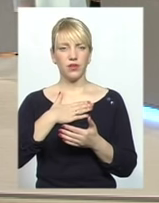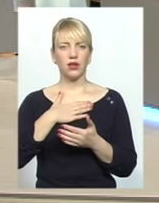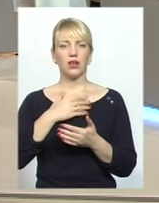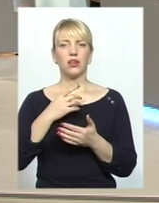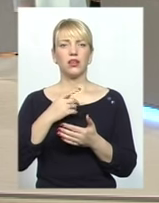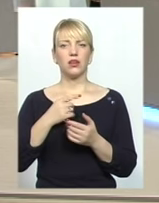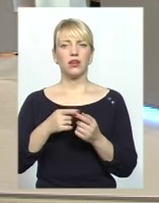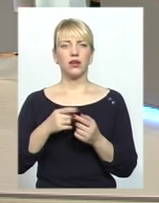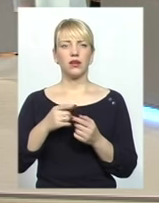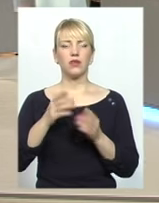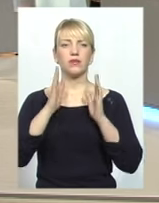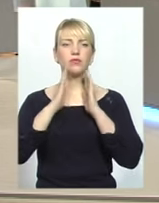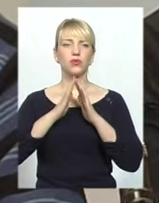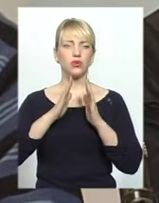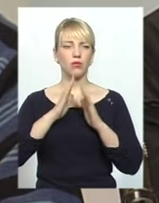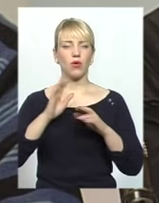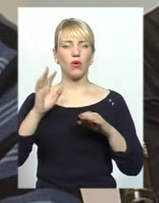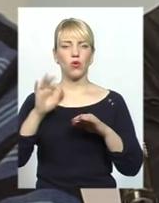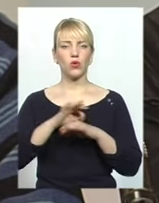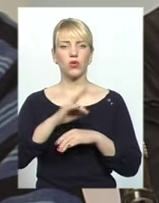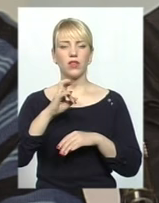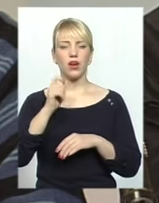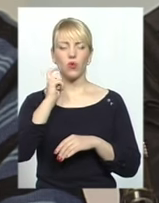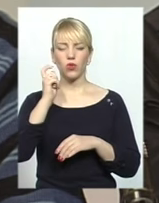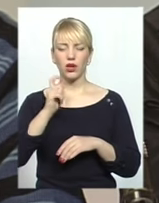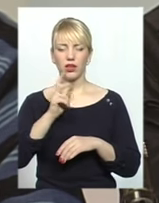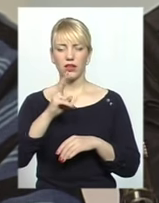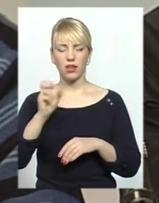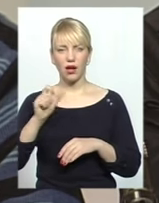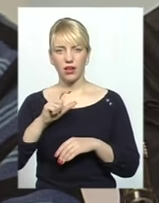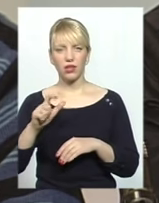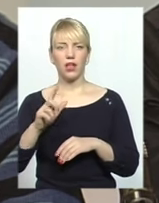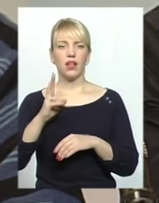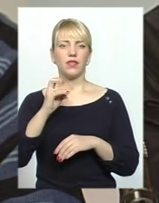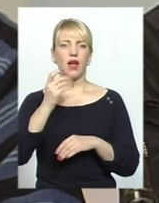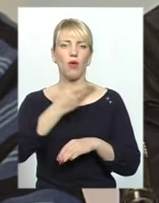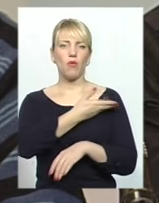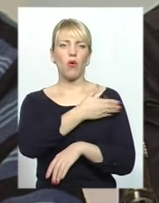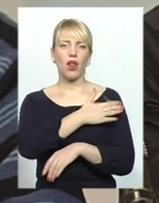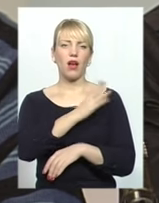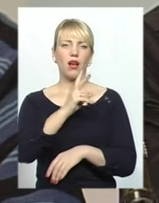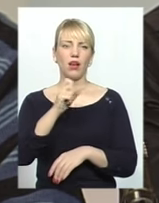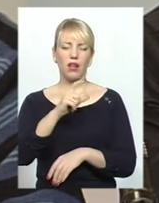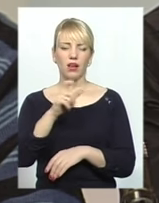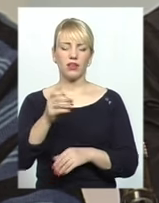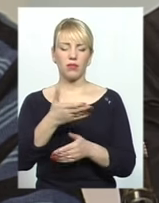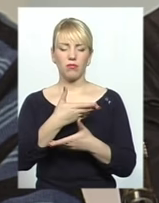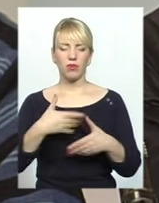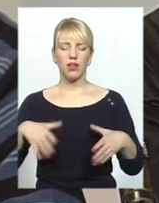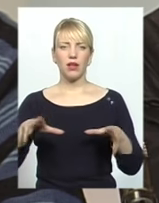українках, поляках і багатьох націях, які є у світі. І виховуємо ми спільних дітей.